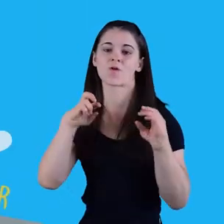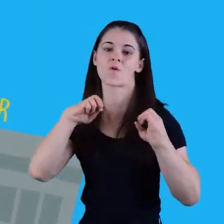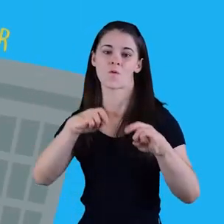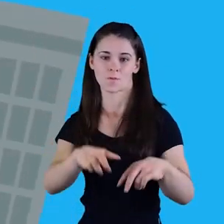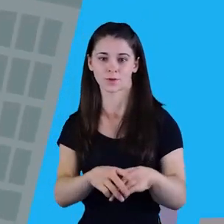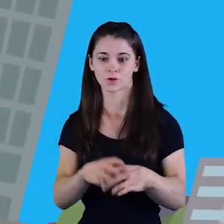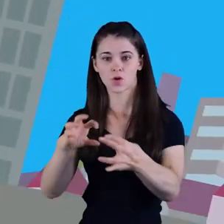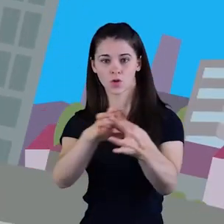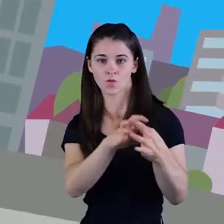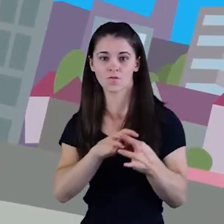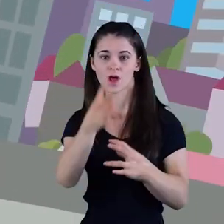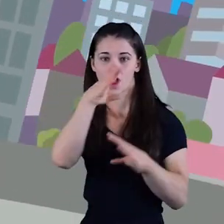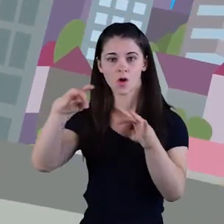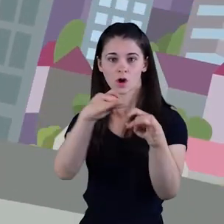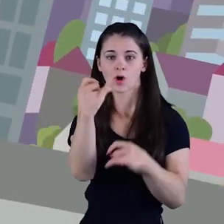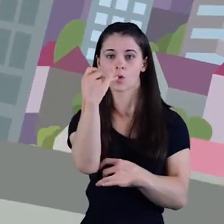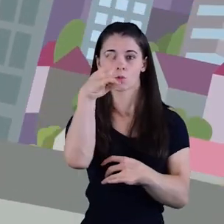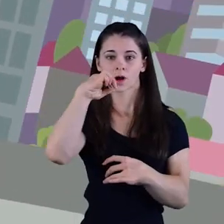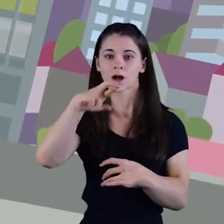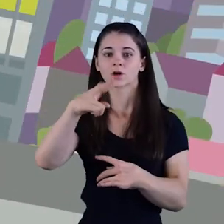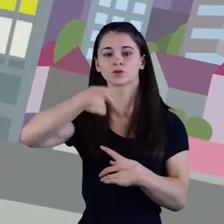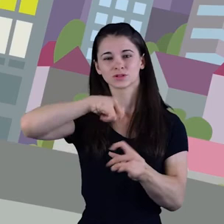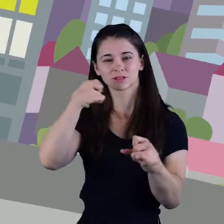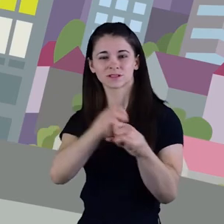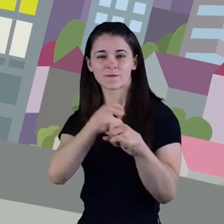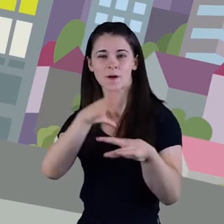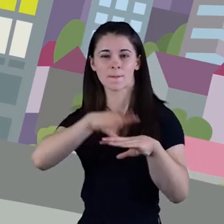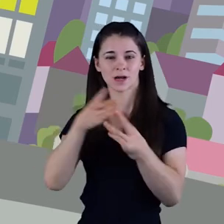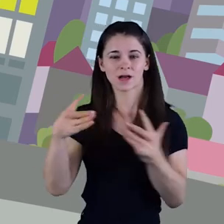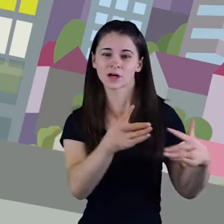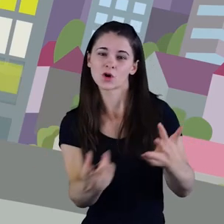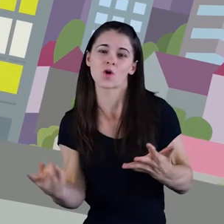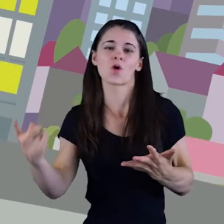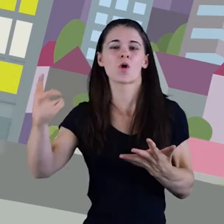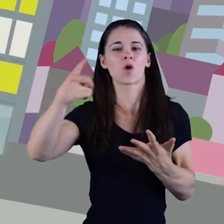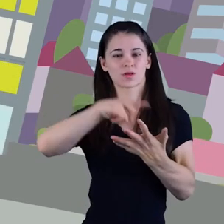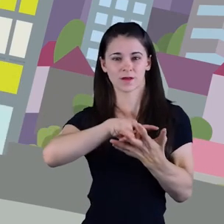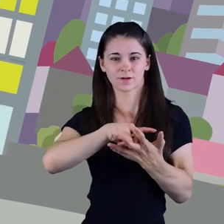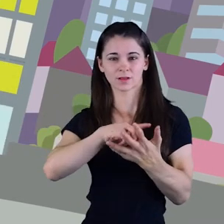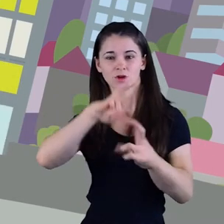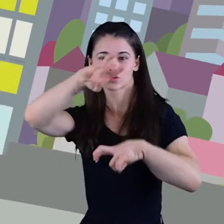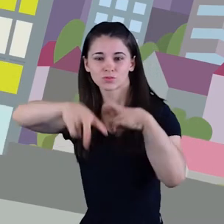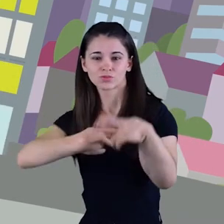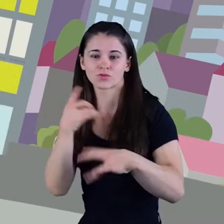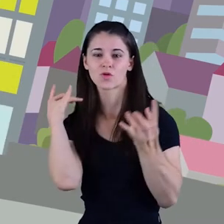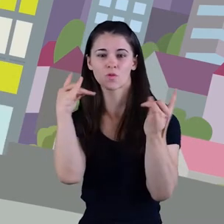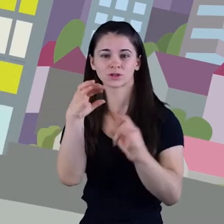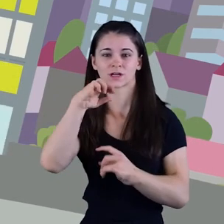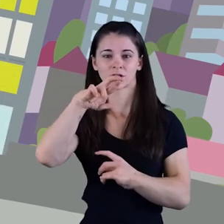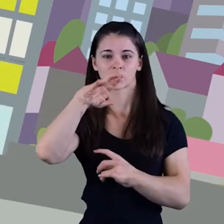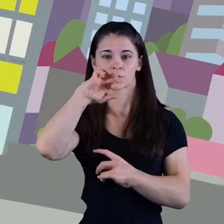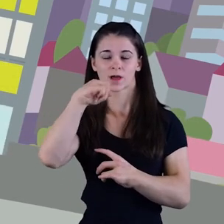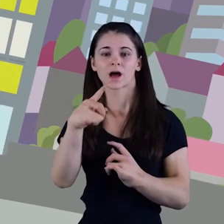Des de la Confederació Hidrogràfica del Xúquer, treballem per a retornar als rius el seu estat natural, recuperant els boscos de